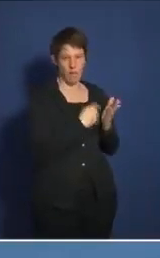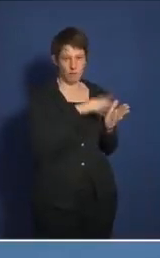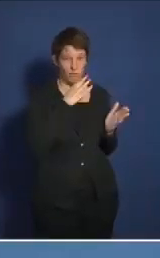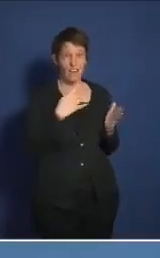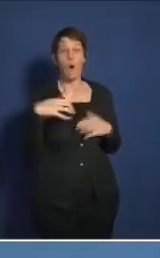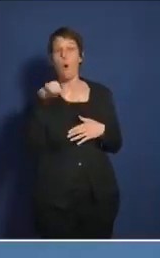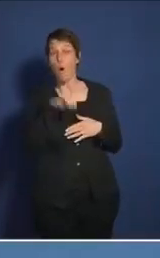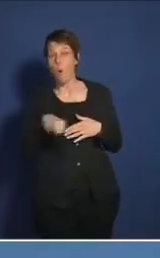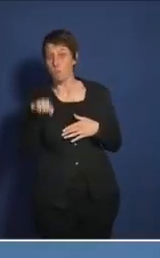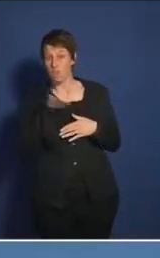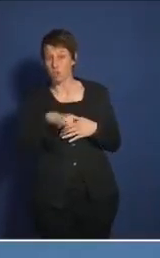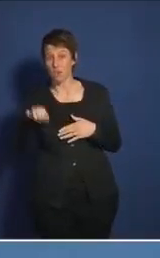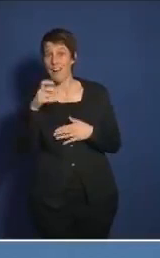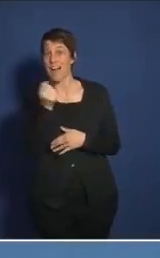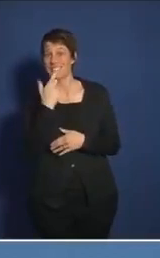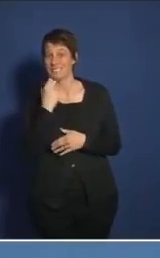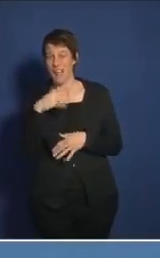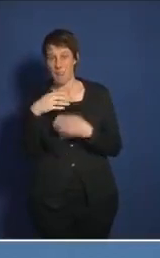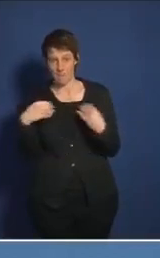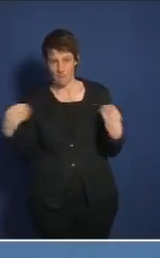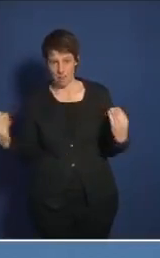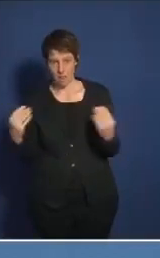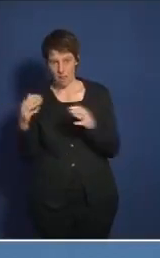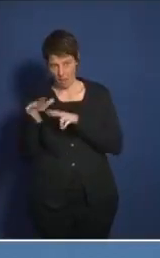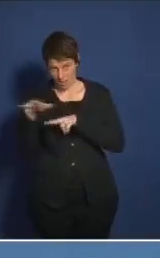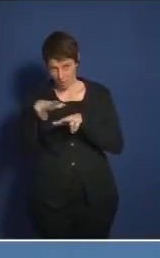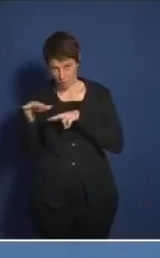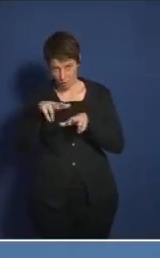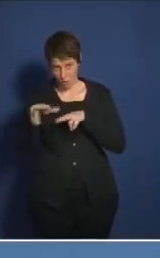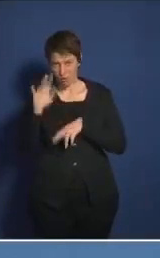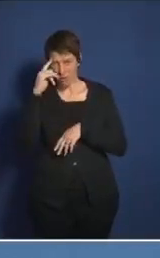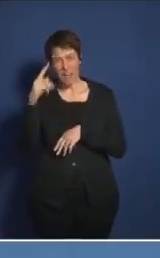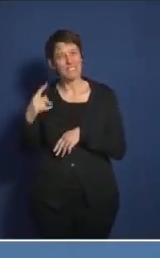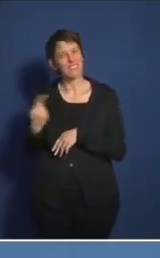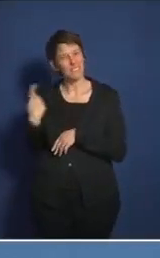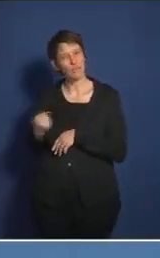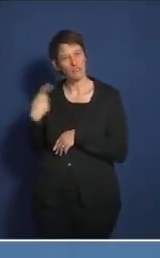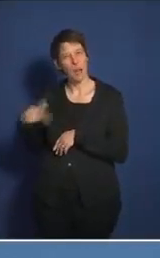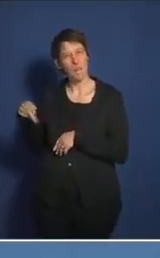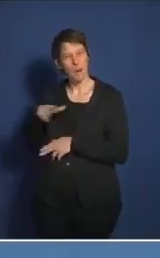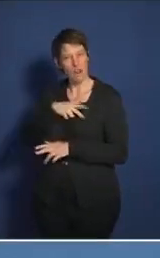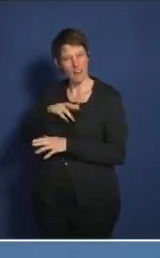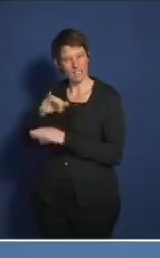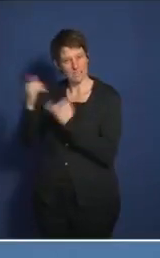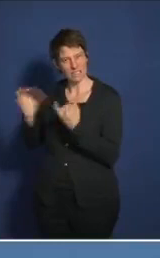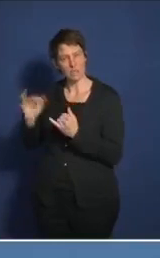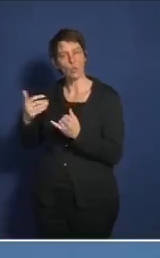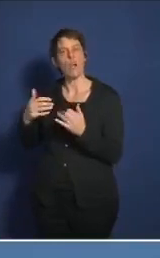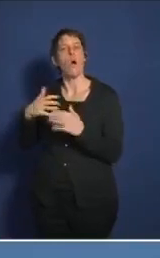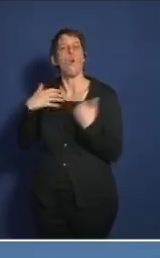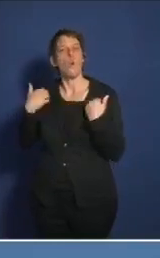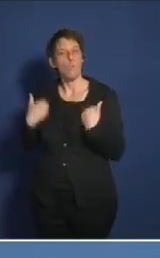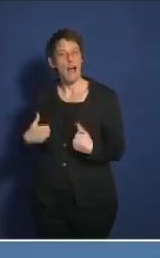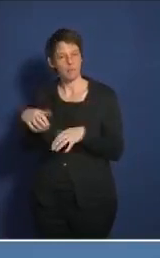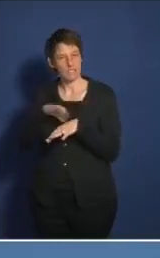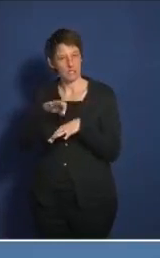Europäische Arzneimittelagentur. Sie wissen, das Kohl-Ehrlich-Institut ist hier im Ausschuss für Humanarzneimittel vertreten. In diesem Ausschuss